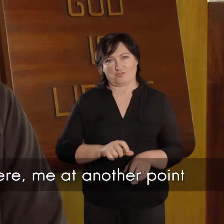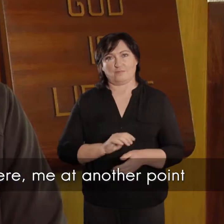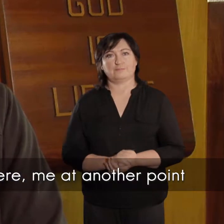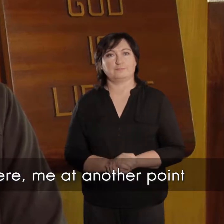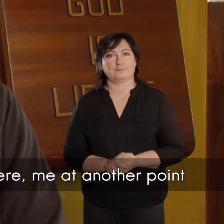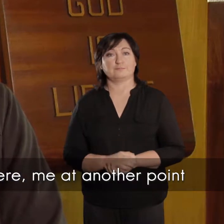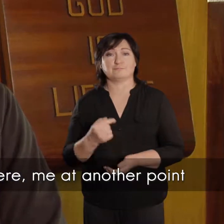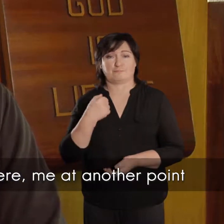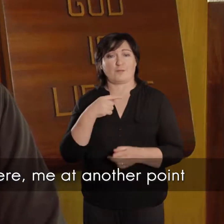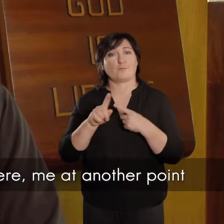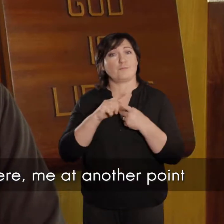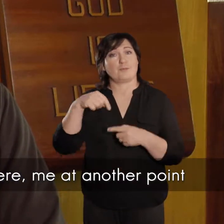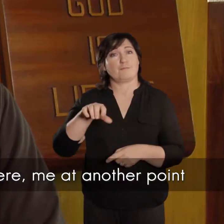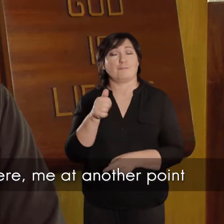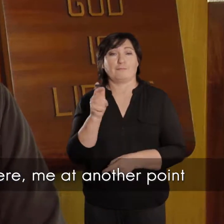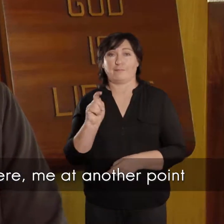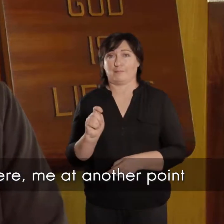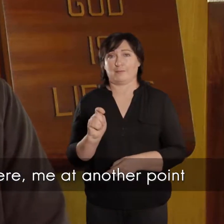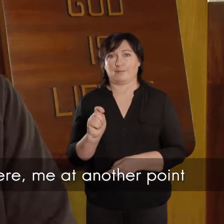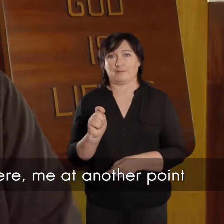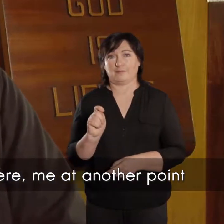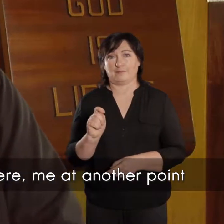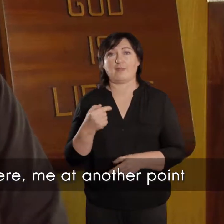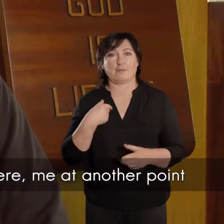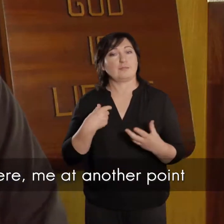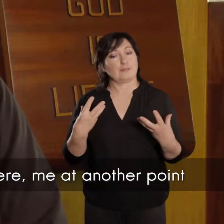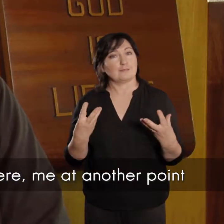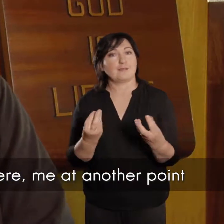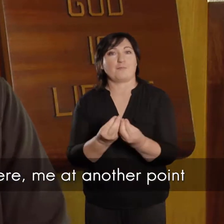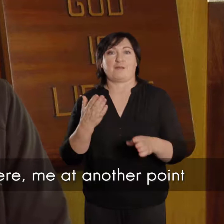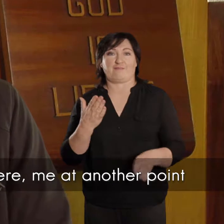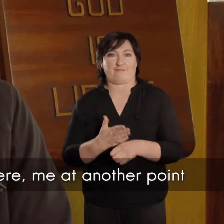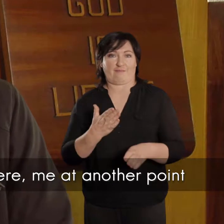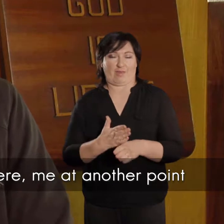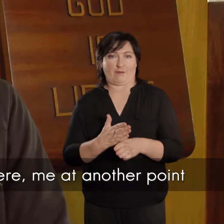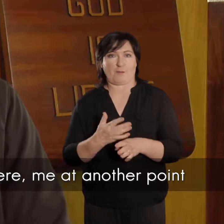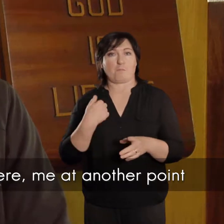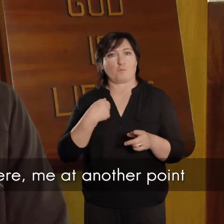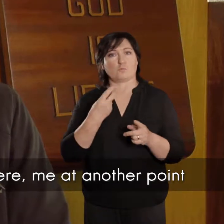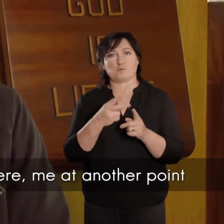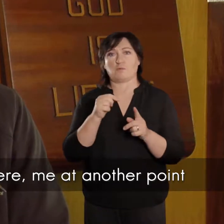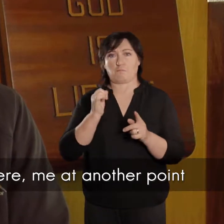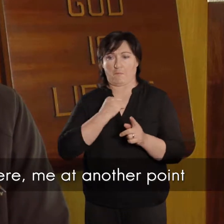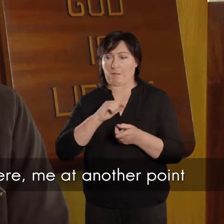so ek en Patrick Pieters en ons twee, en natuurlijk saam hier dienst, gedoen ek op een ander punt,